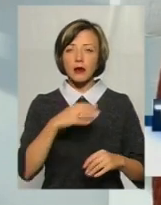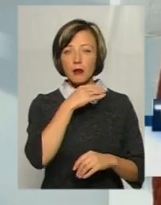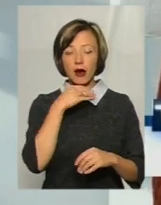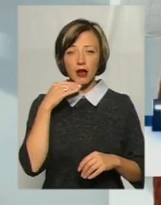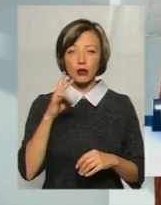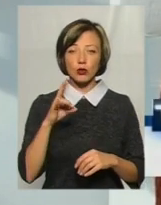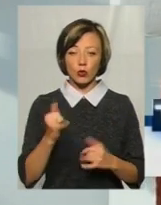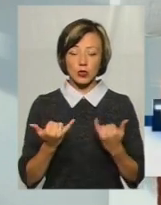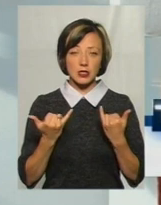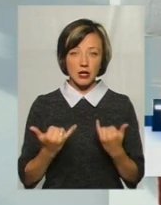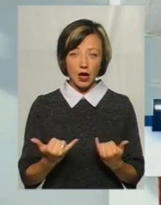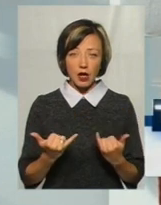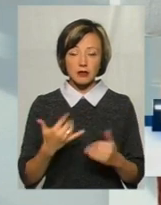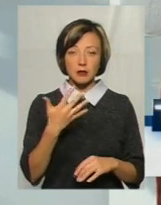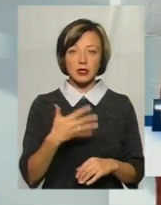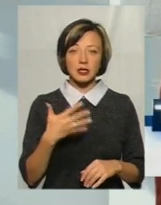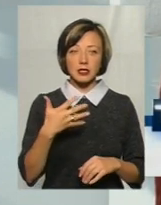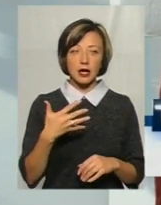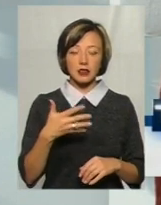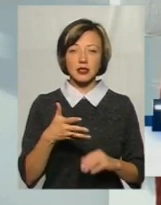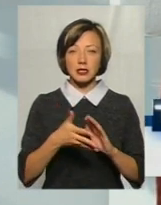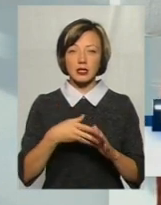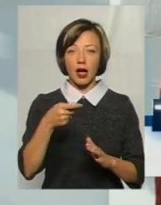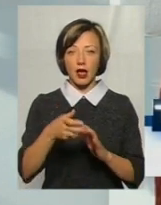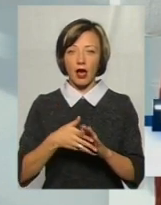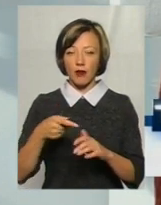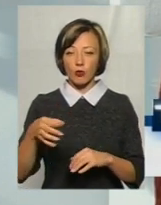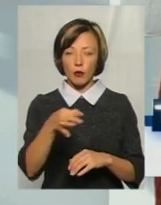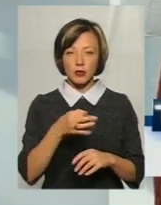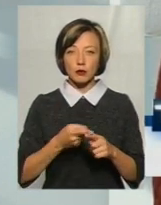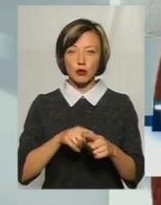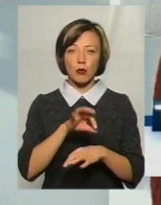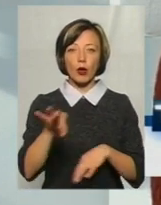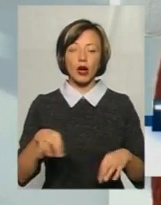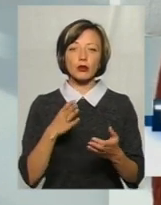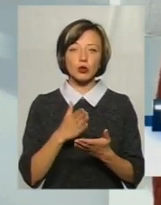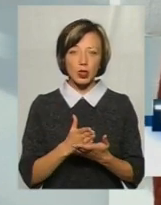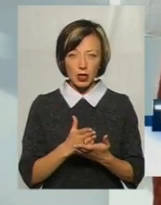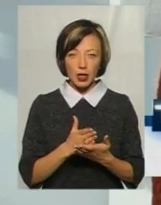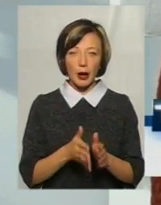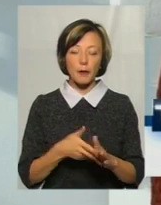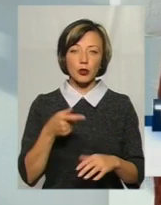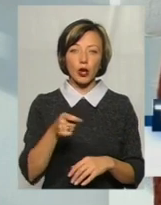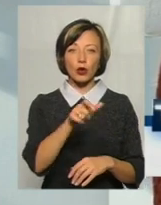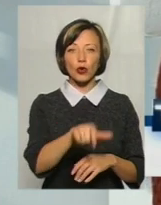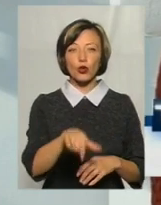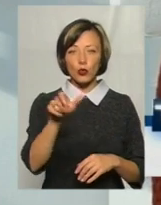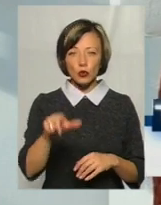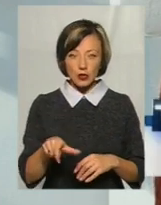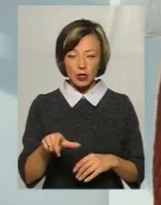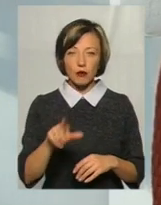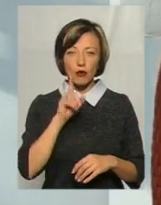на даному етапі майже 50 заявок з області по цьому проєкту є. Подають люди, як